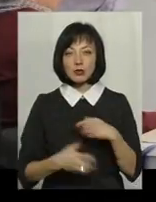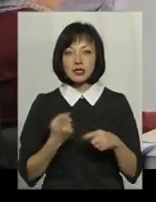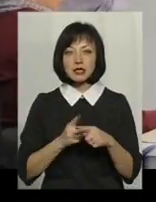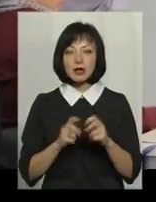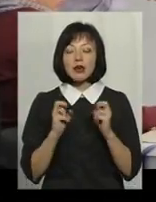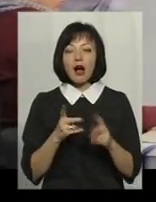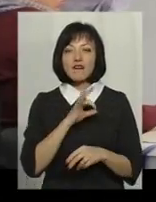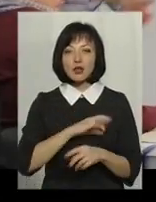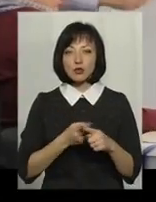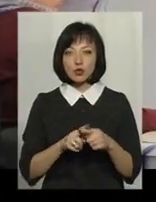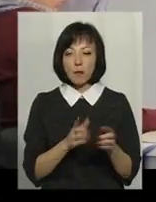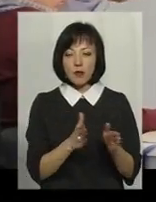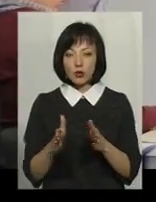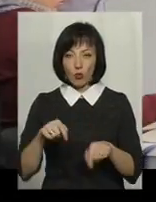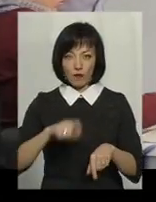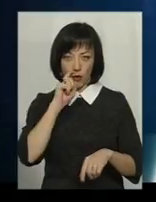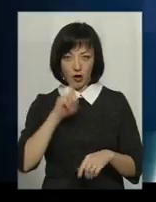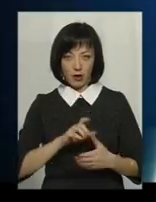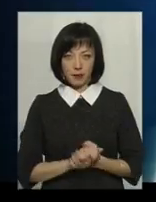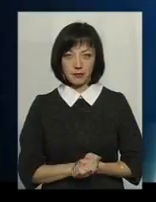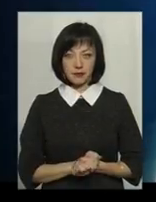як використати цю методологію в Україні.